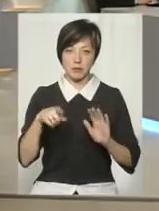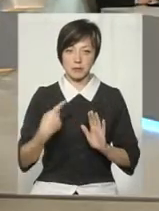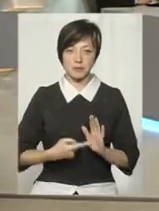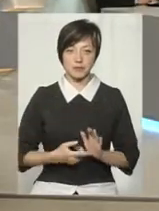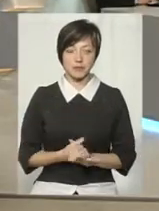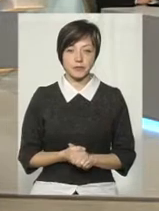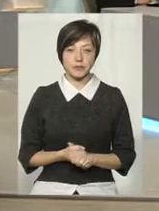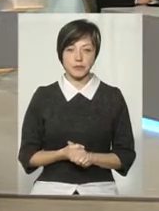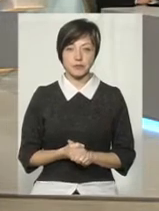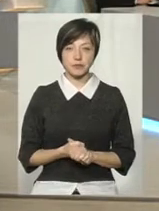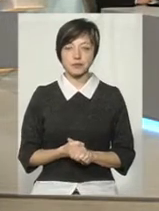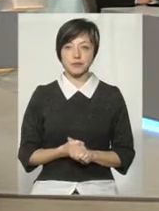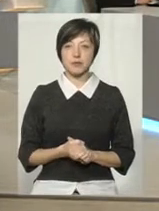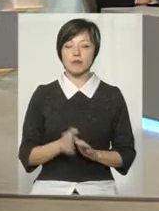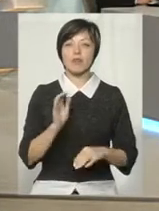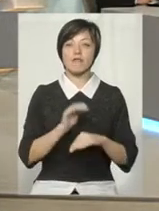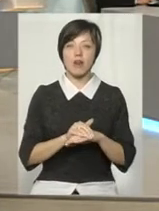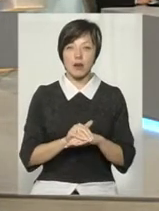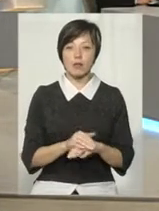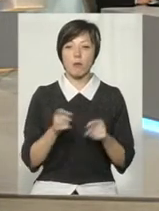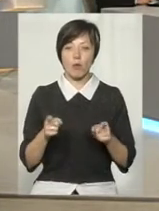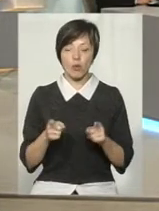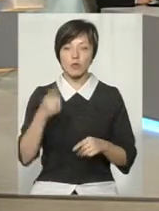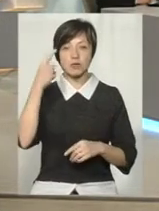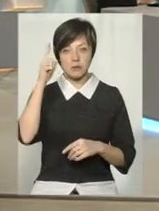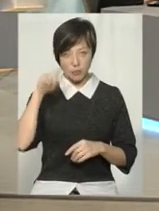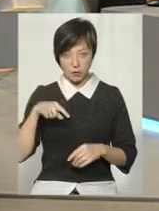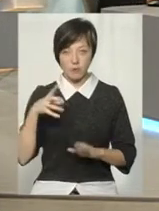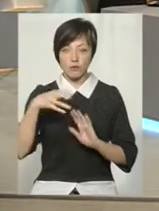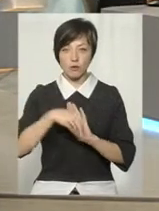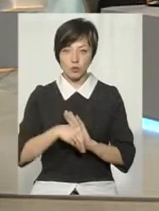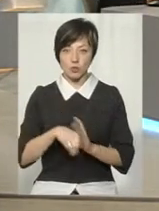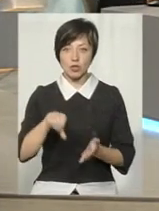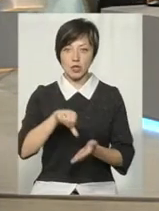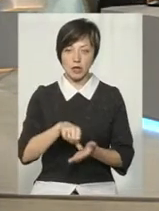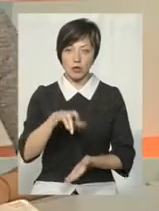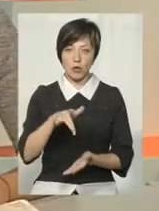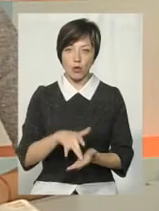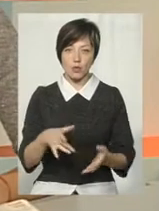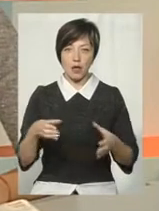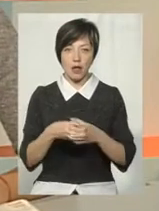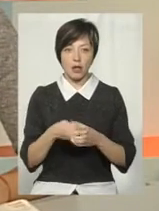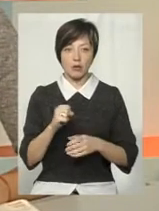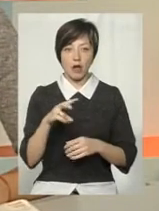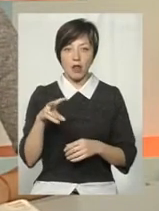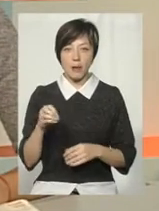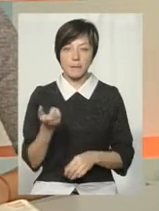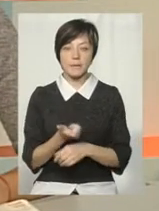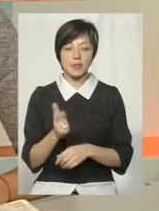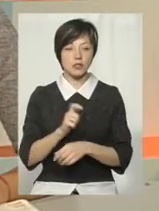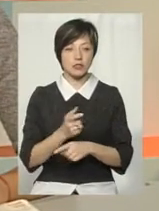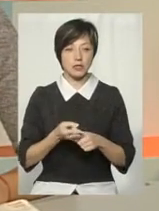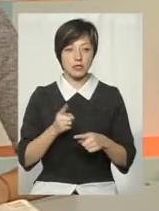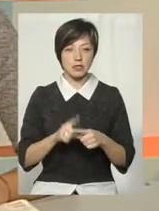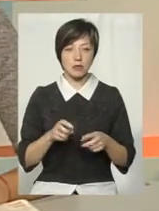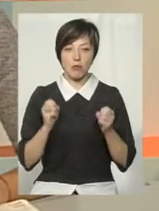Ну, факти погроз відомі, звичайно, в тому числі і членам осередку, але більшість цих